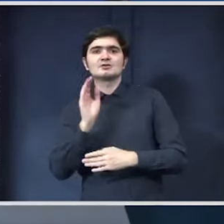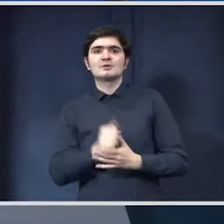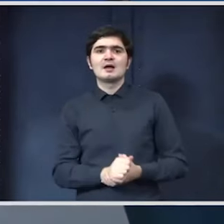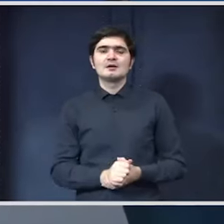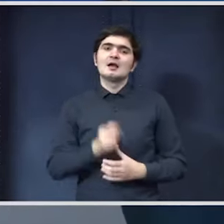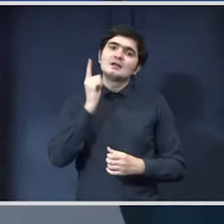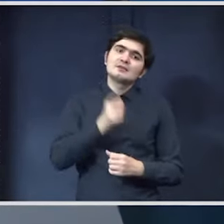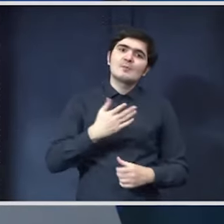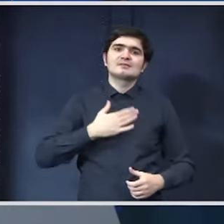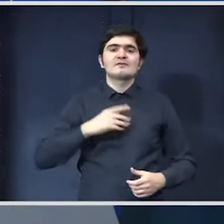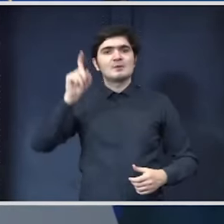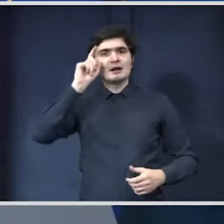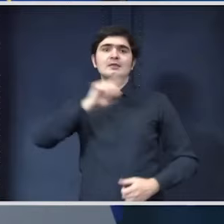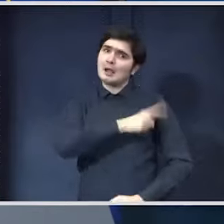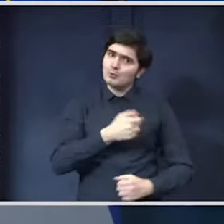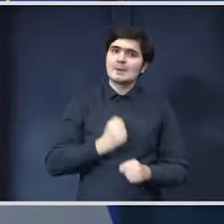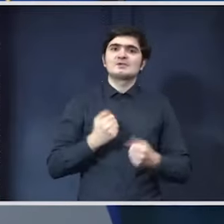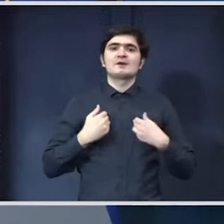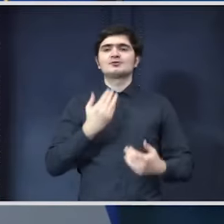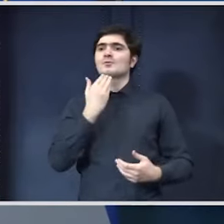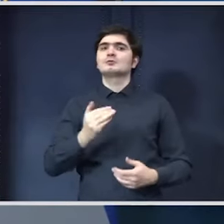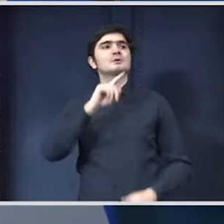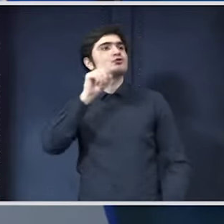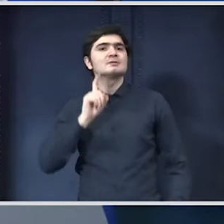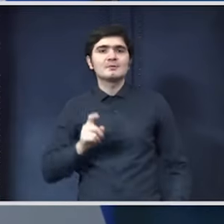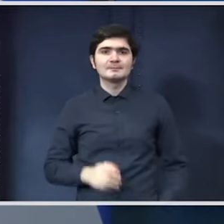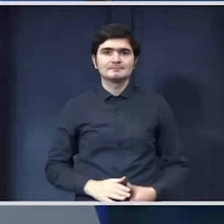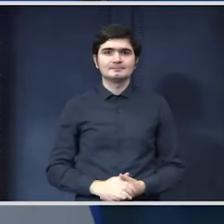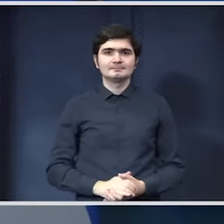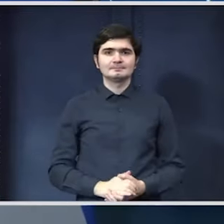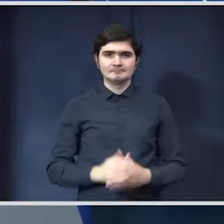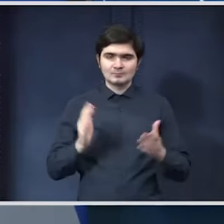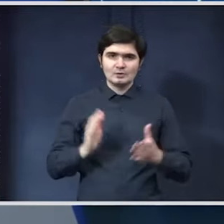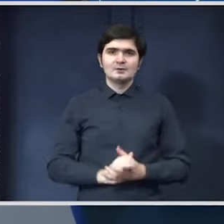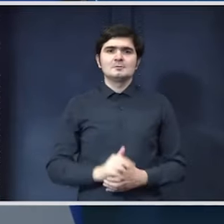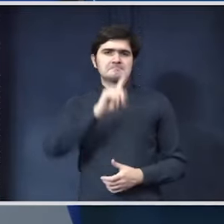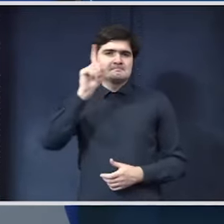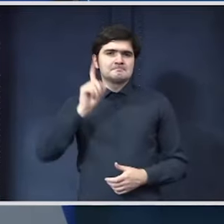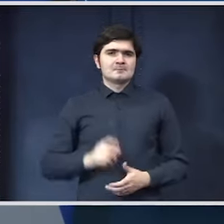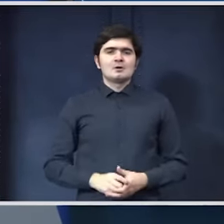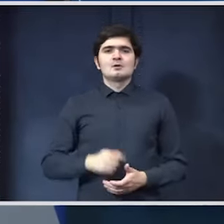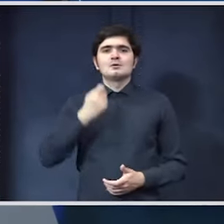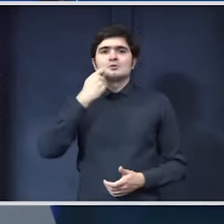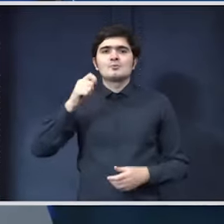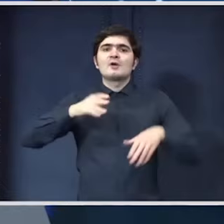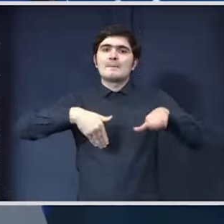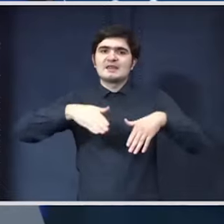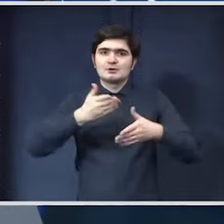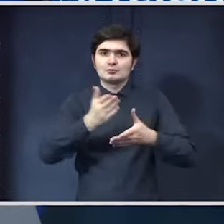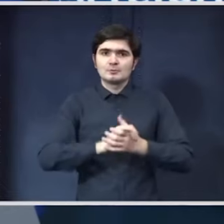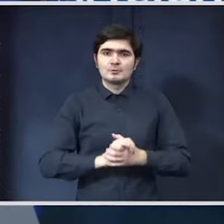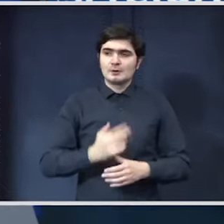Trebuie să avem încredere că putem. Mulțumesc. Întrebări. Tatiana Pașcovschi ale Fnews. Domnule ministru,